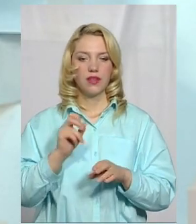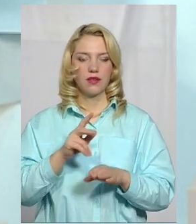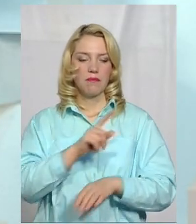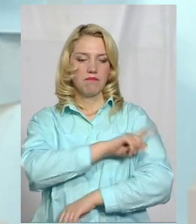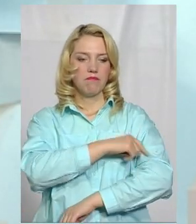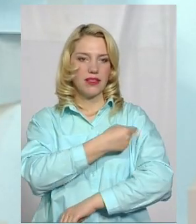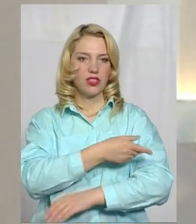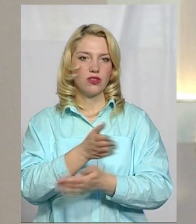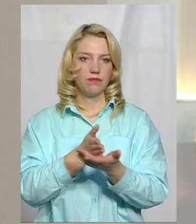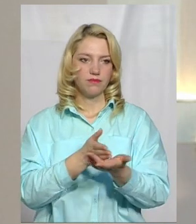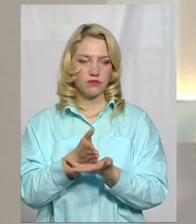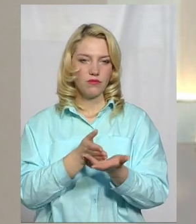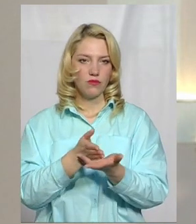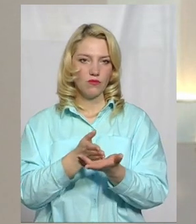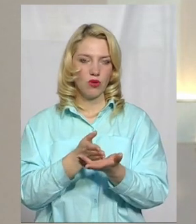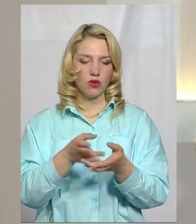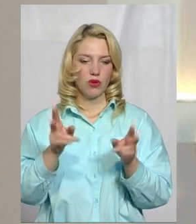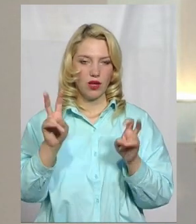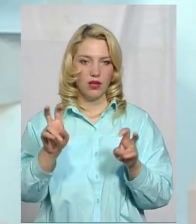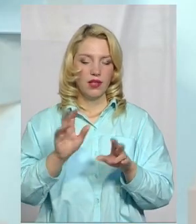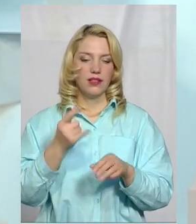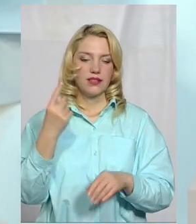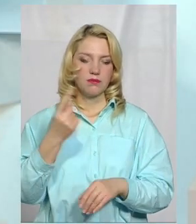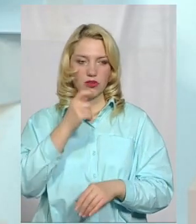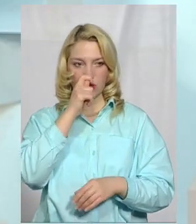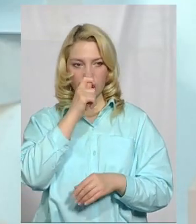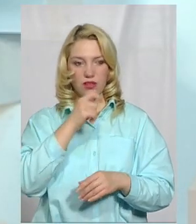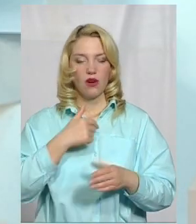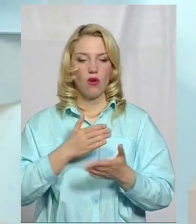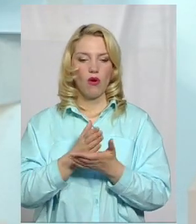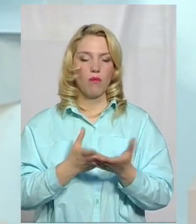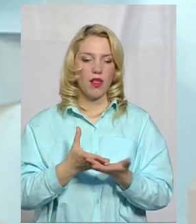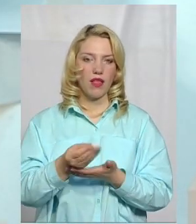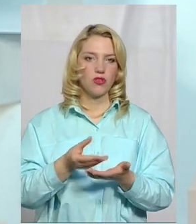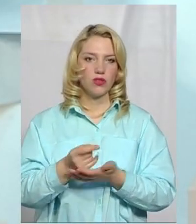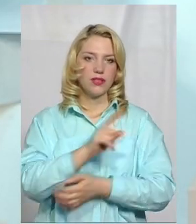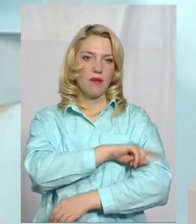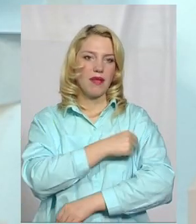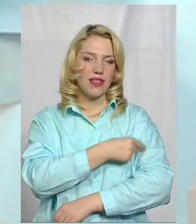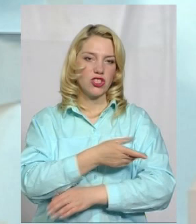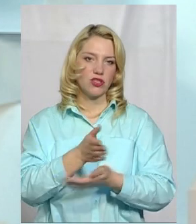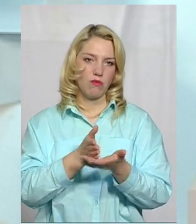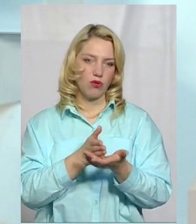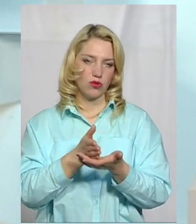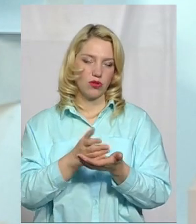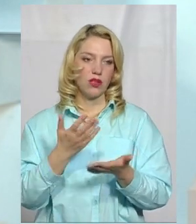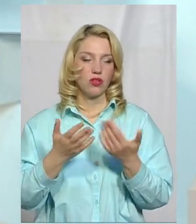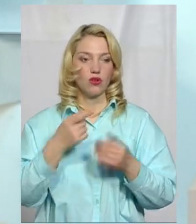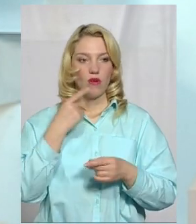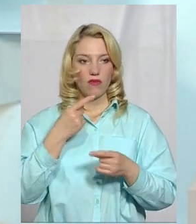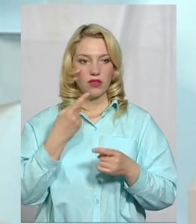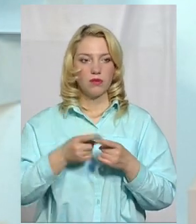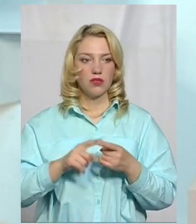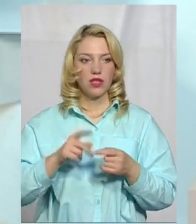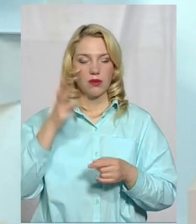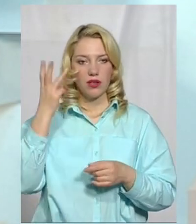послуги. Вже воно є? Звичайно, з 1 квітня у нас оплачується медична послуга. Якщо говорити про це, то Хмельницька обласна